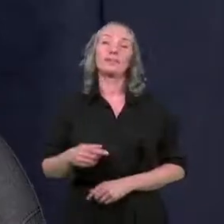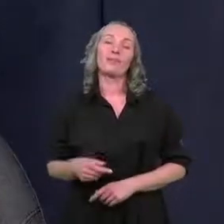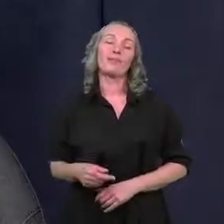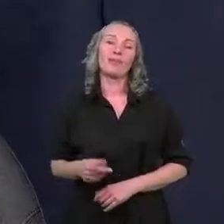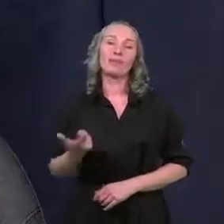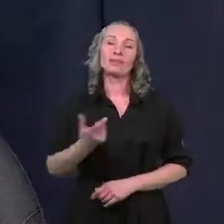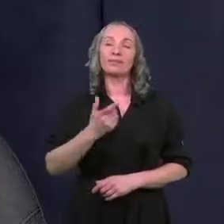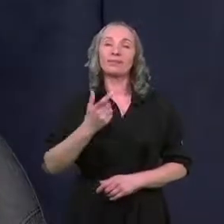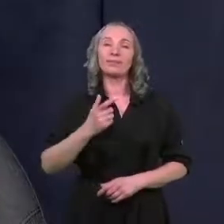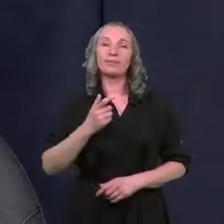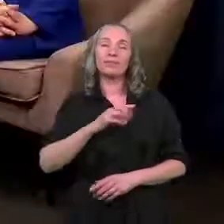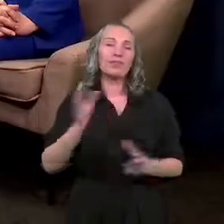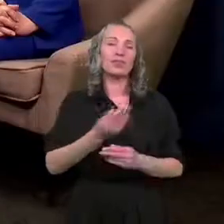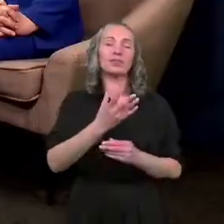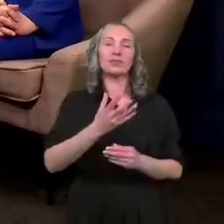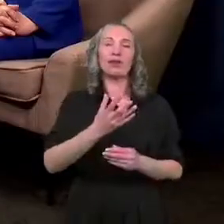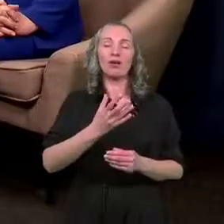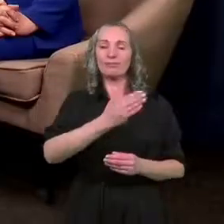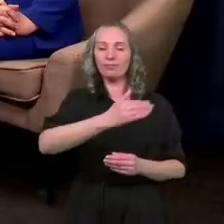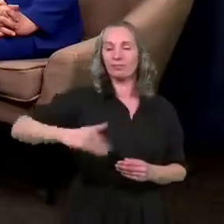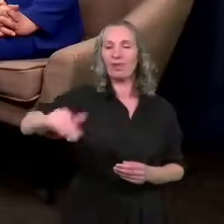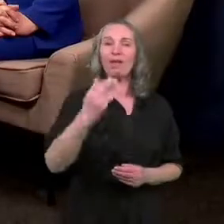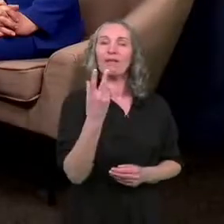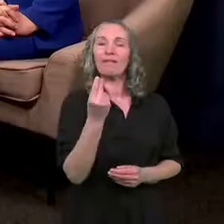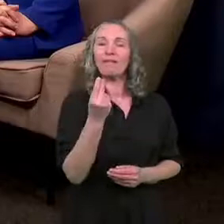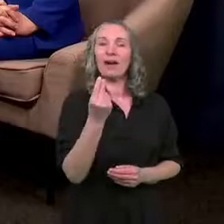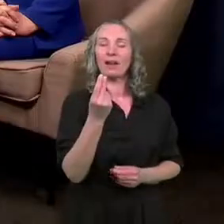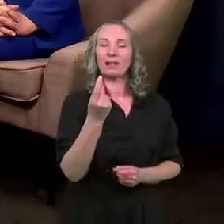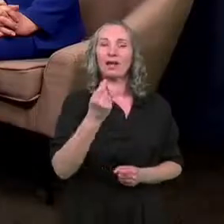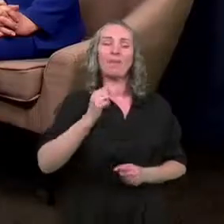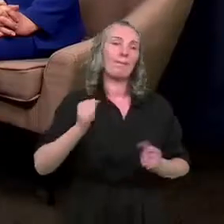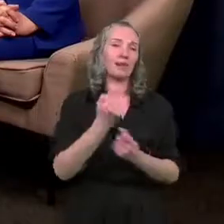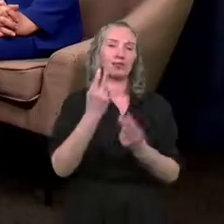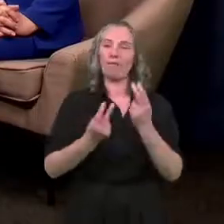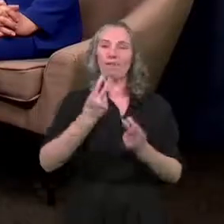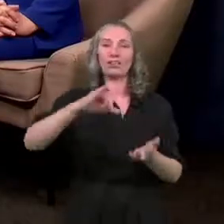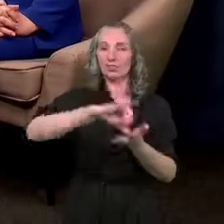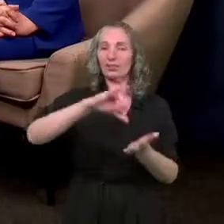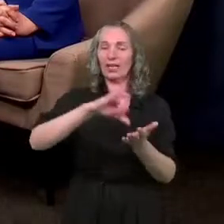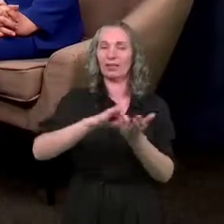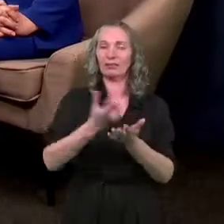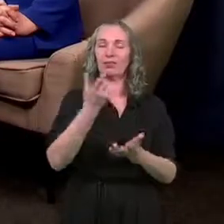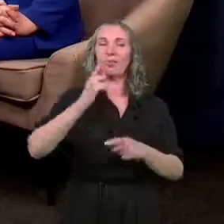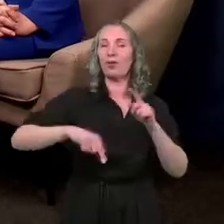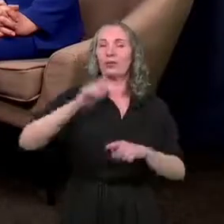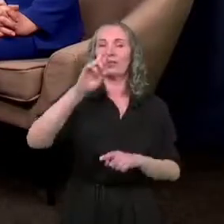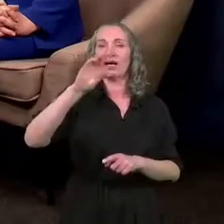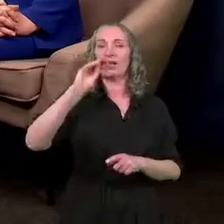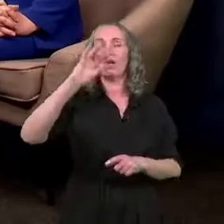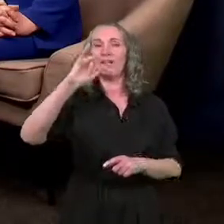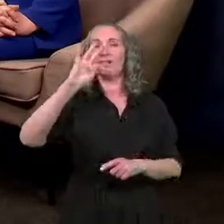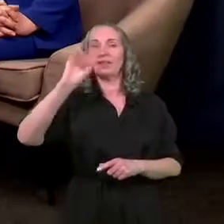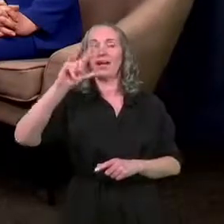Czyli przede wszystkim tutaj zagospodarowanie kwartału bardzo ważnego z punktu widzenia polityki rewitalizacyjnej też